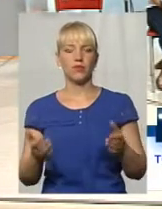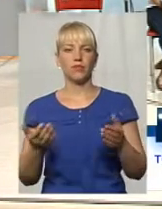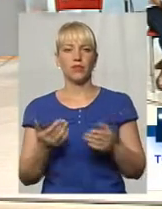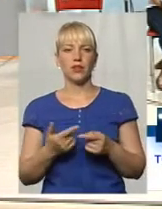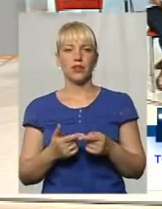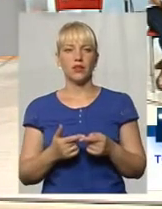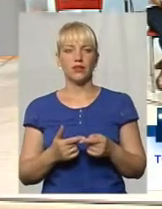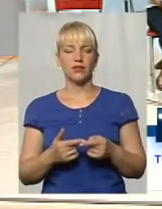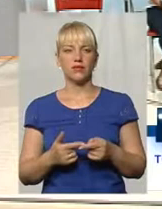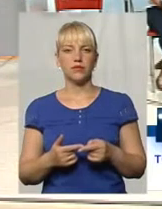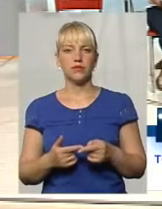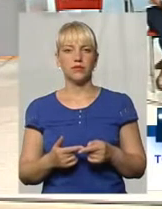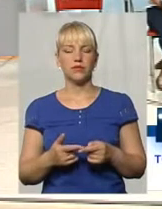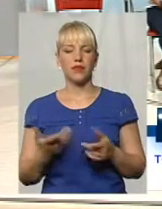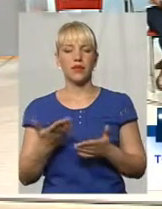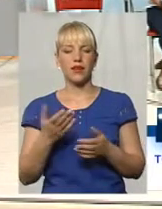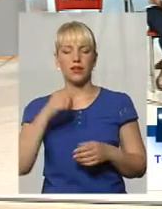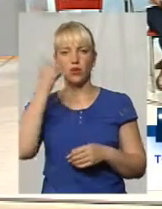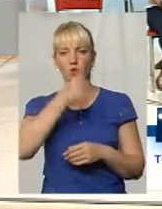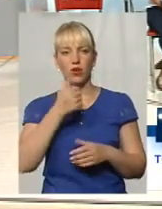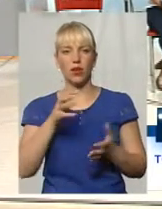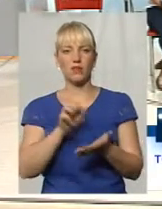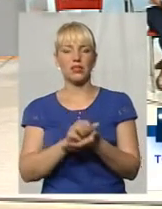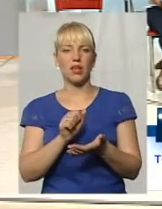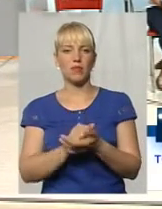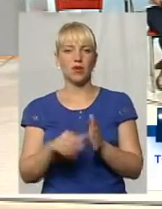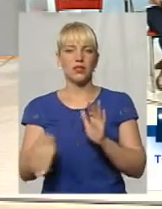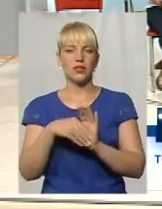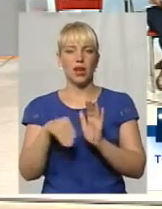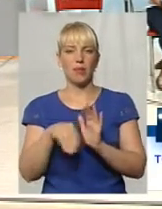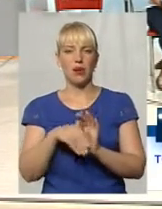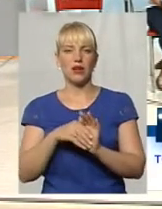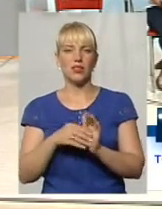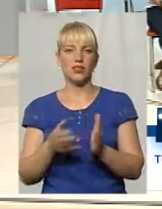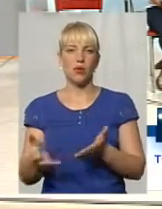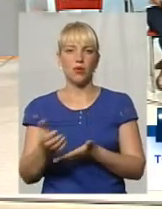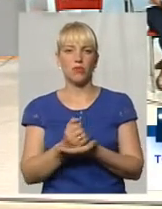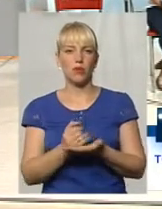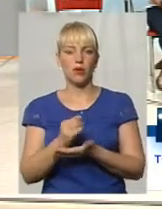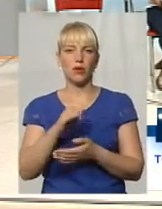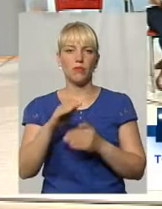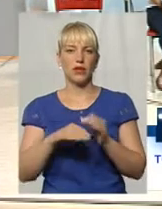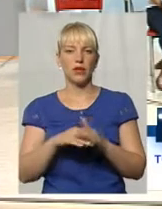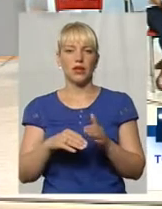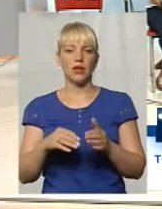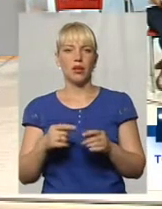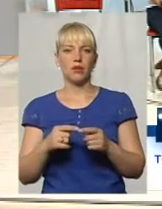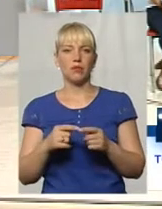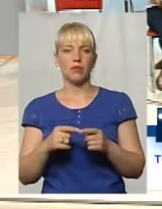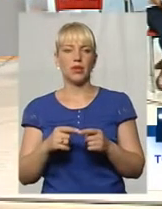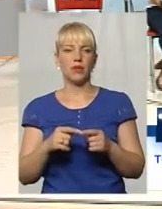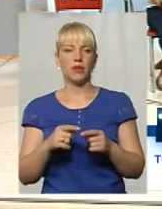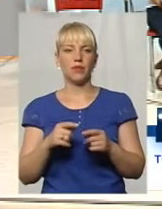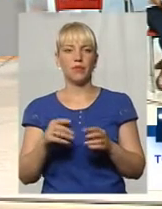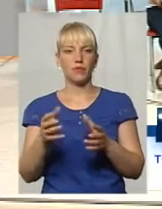займалися поборами, хабарництвом, підпершиттям утримання благодійної допомоги.